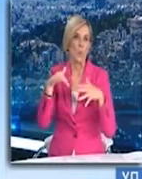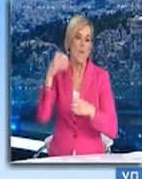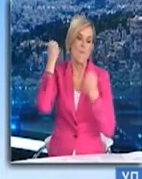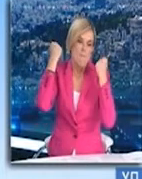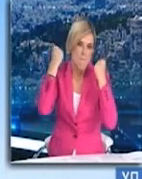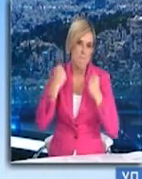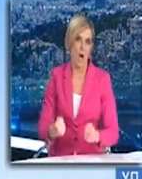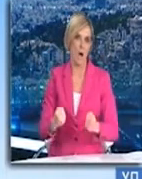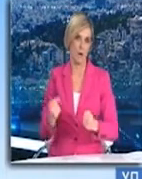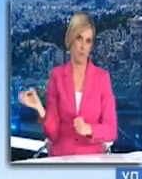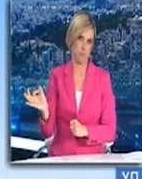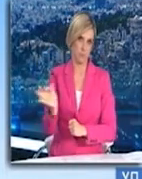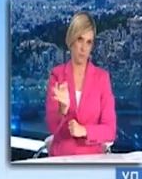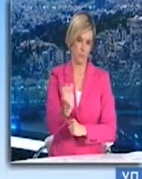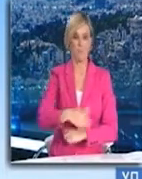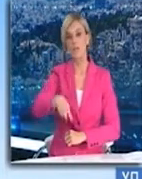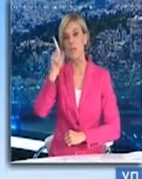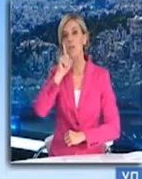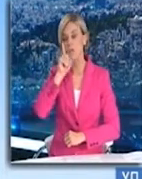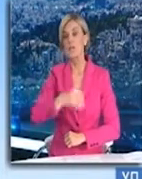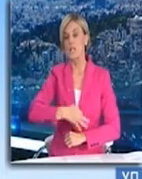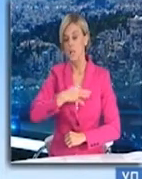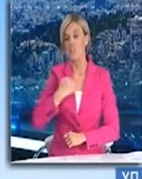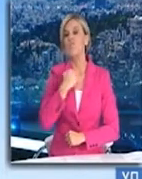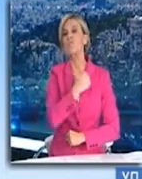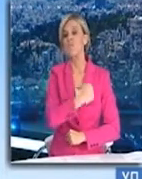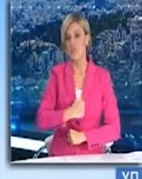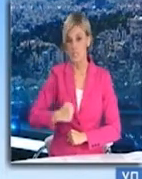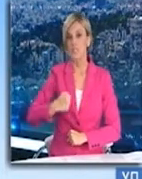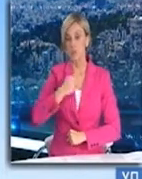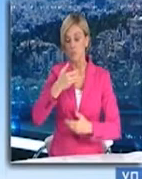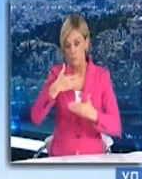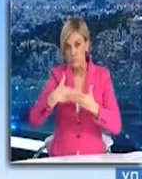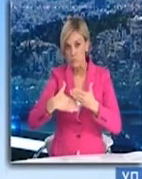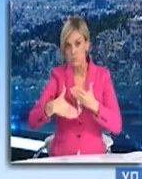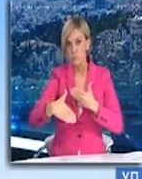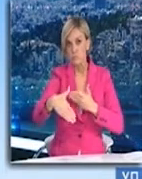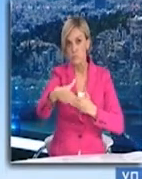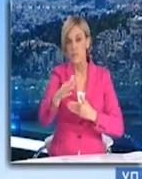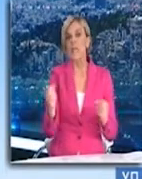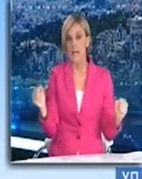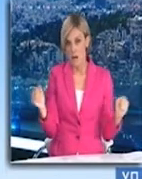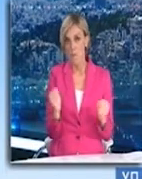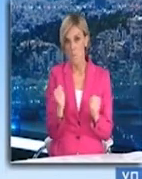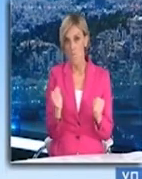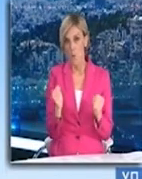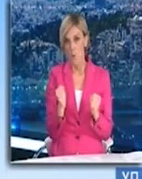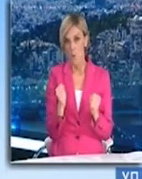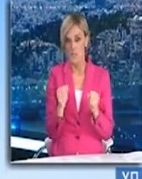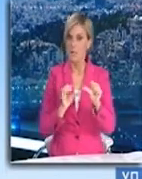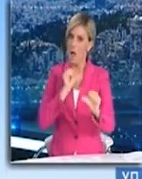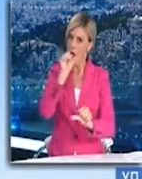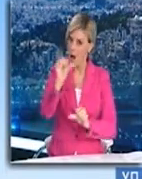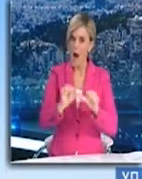Κυρίες και κύριοι, μπαίνουμε σιγά-σιγά σε πιο χειμωνιάτικες μέσες. Οι κλιματικές